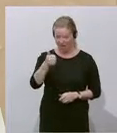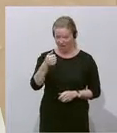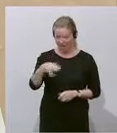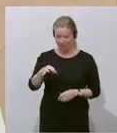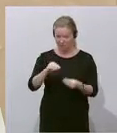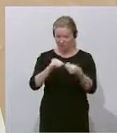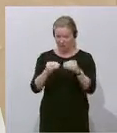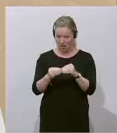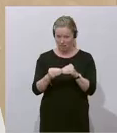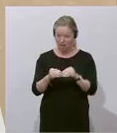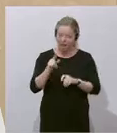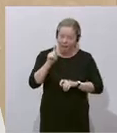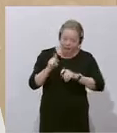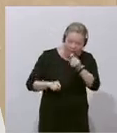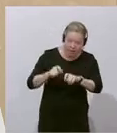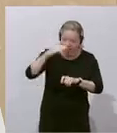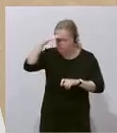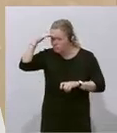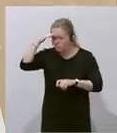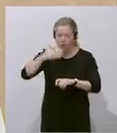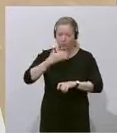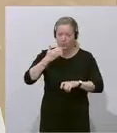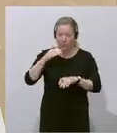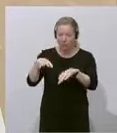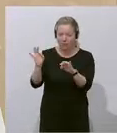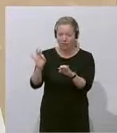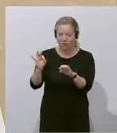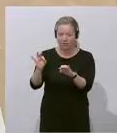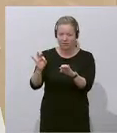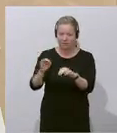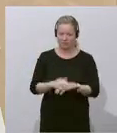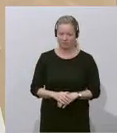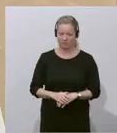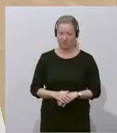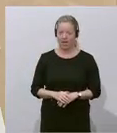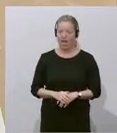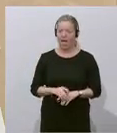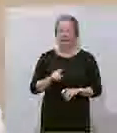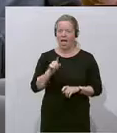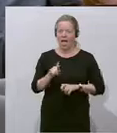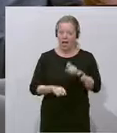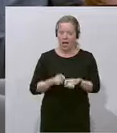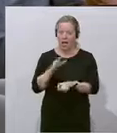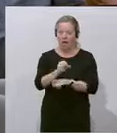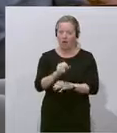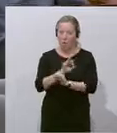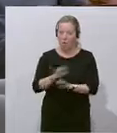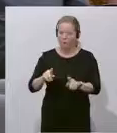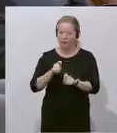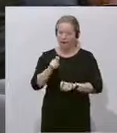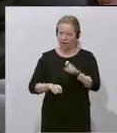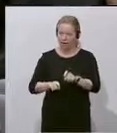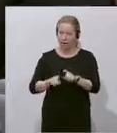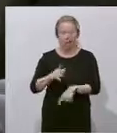breit, ist kein Hacker ausfindig zu machen. Ein Hackerloser Hackerangriff, der ein Angriff auf die Demokratie